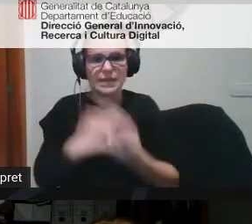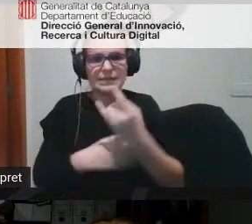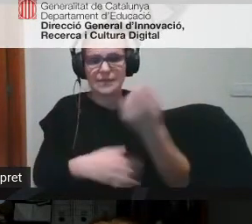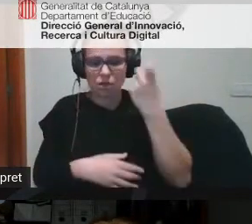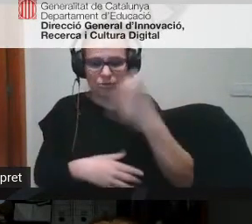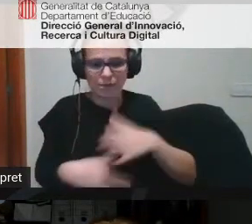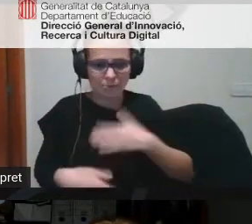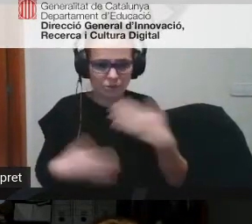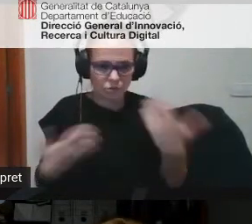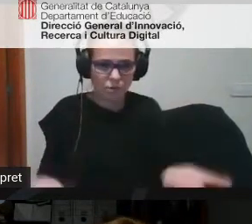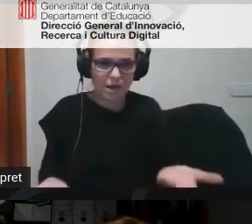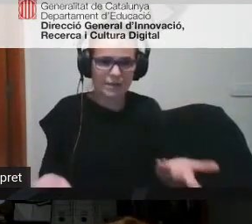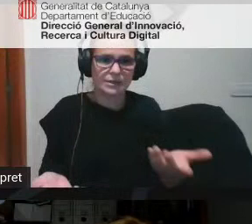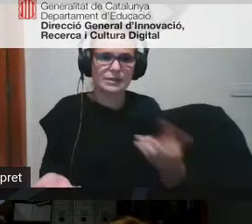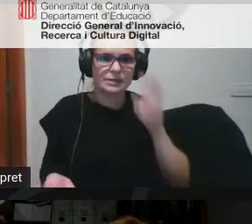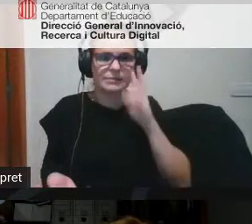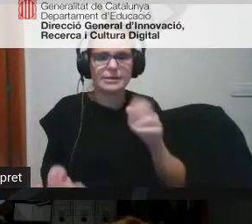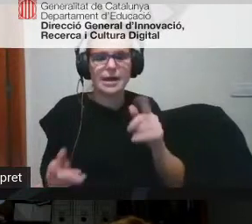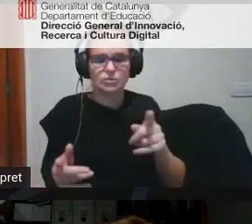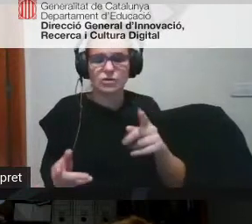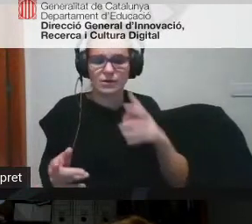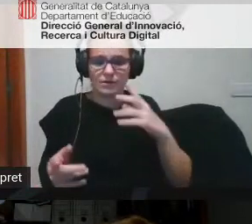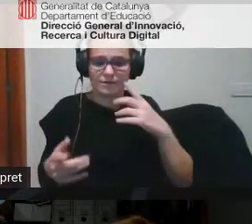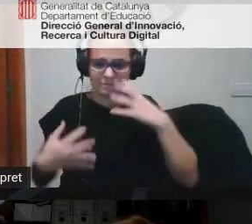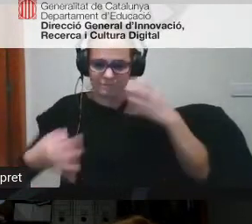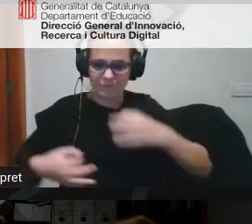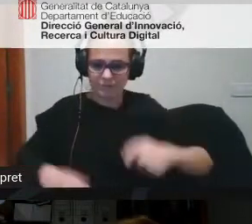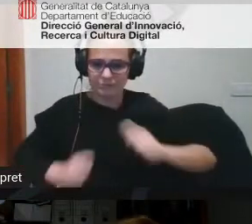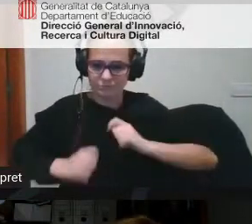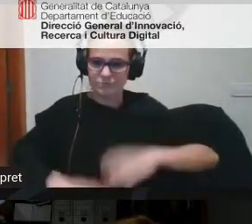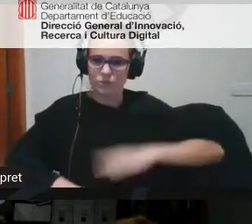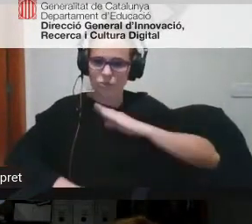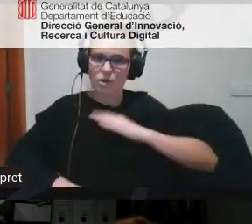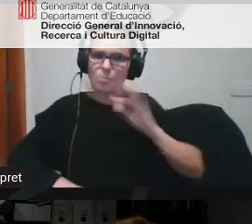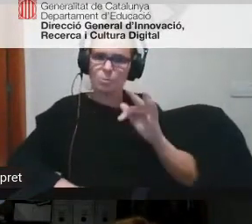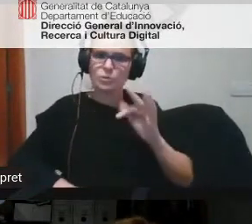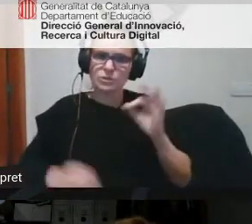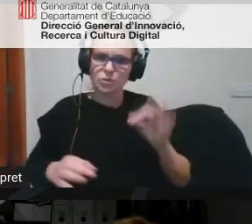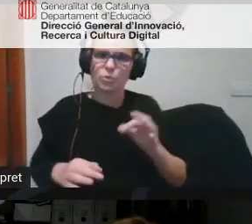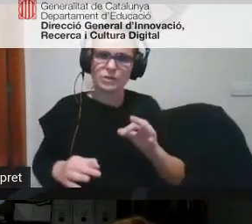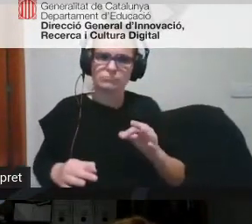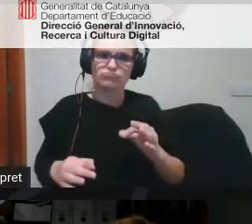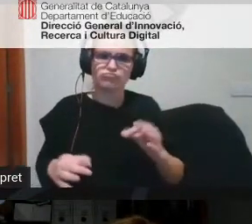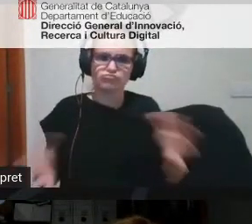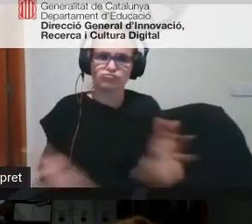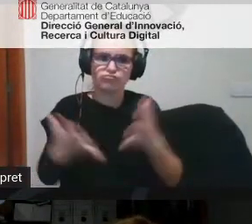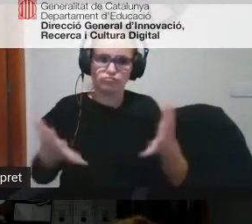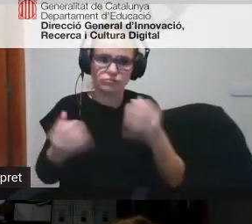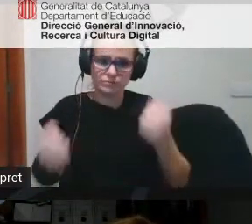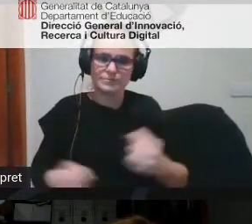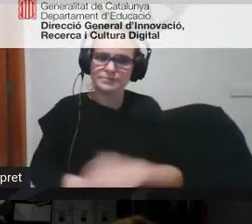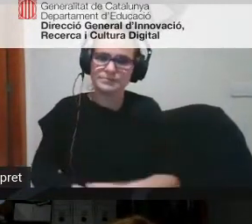'alumne i clar això realment està molt positiu i engrestecador que és el que et deia